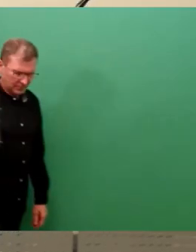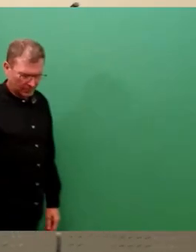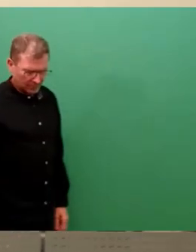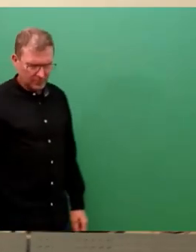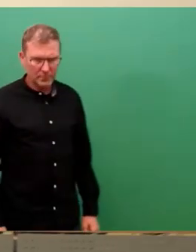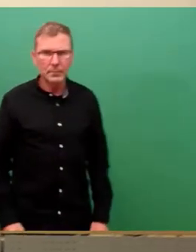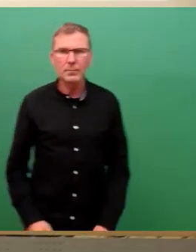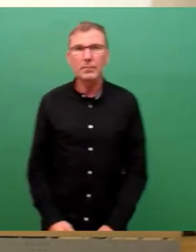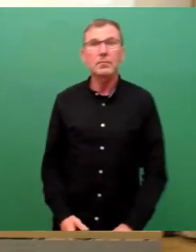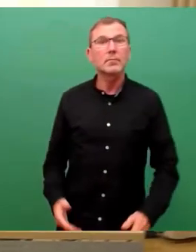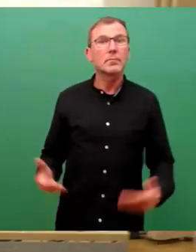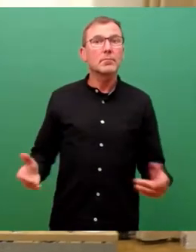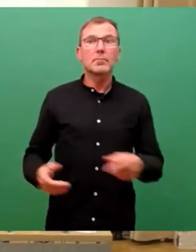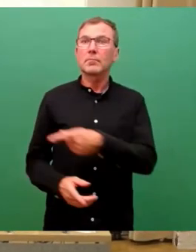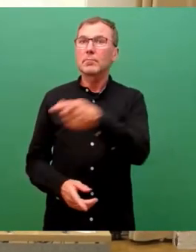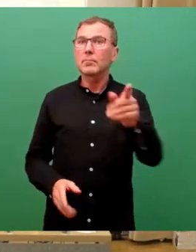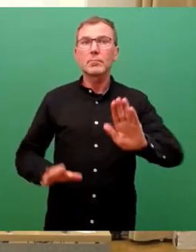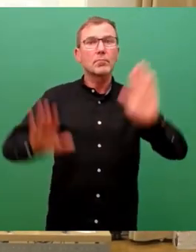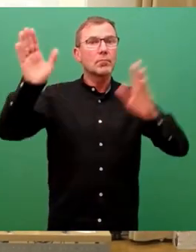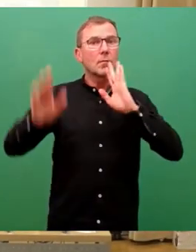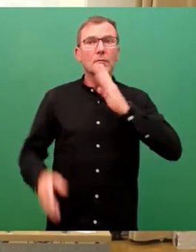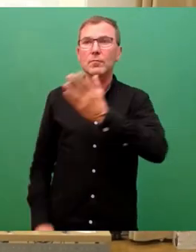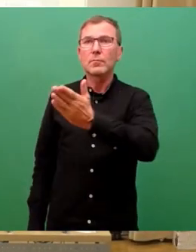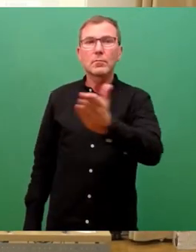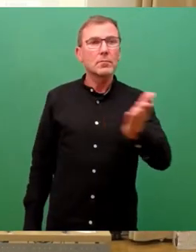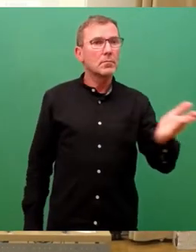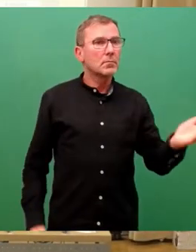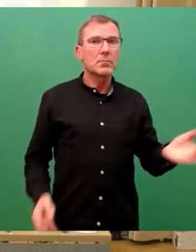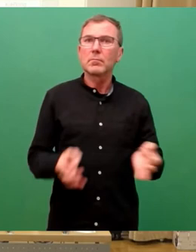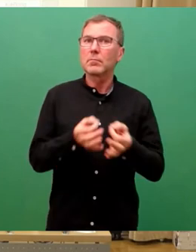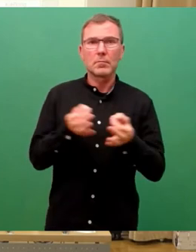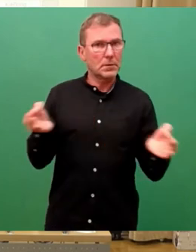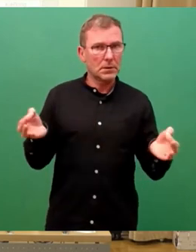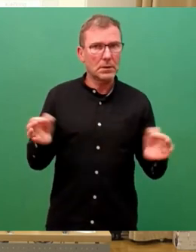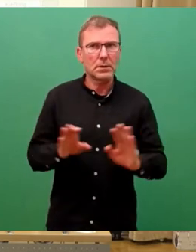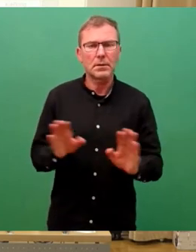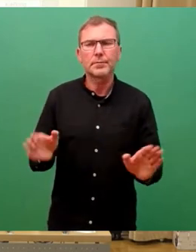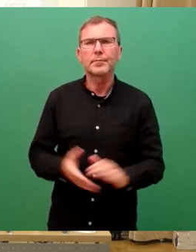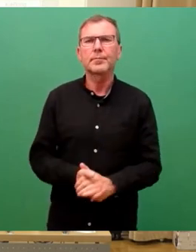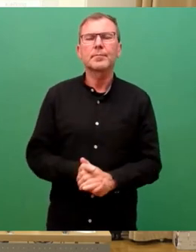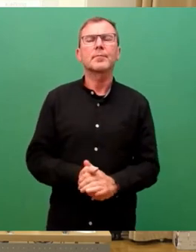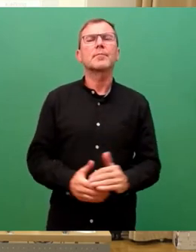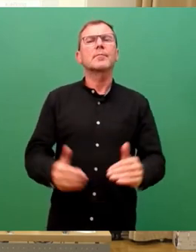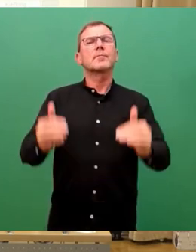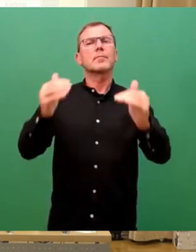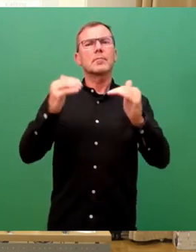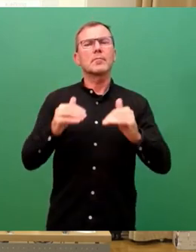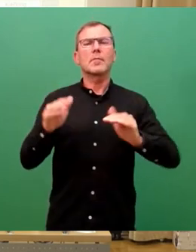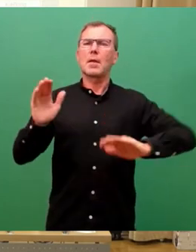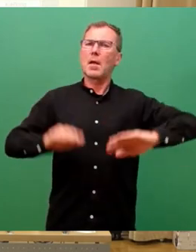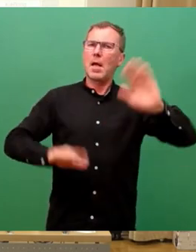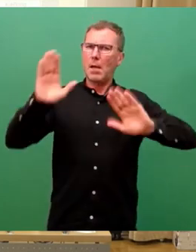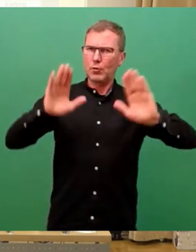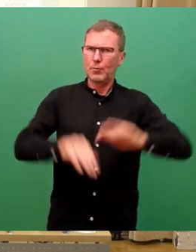So, wird weiterhin das Wort gewünscht. Das kann ich nicht erkennen. Dann kämen wir zur Abstimmung.